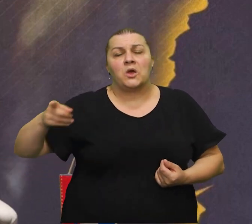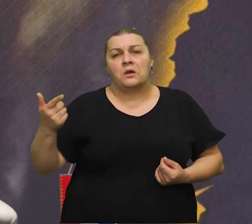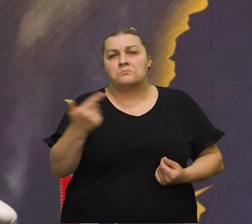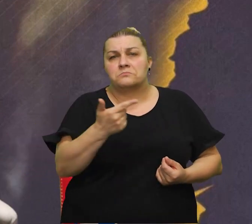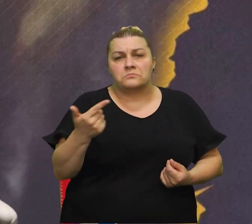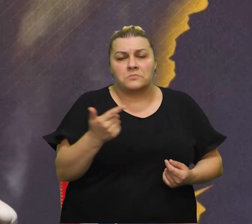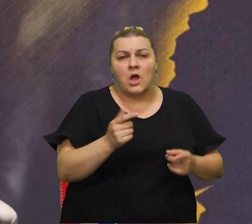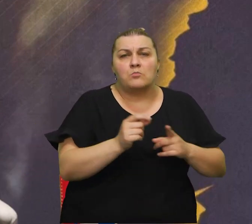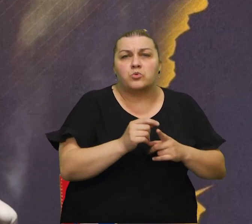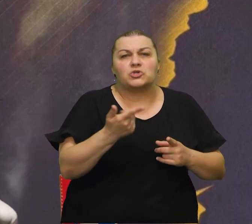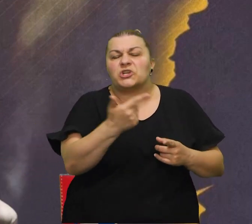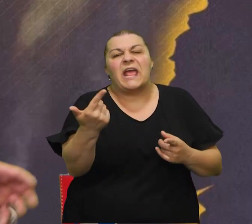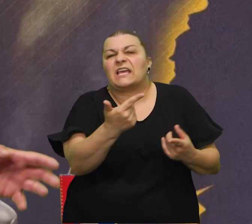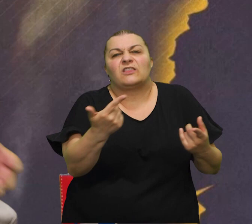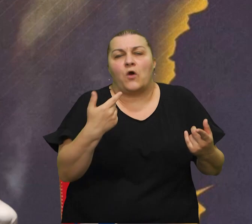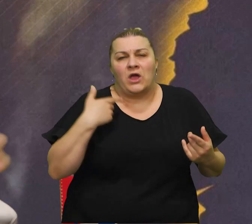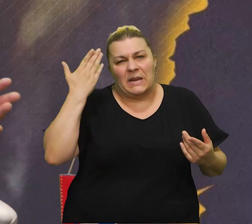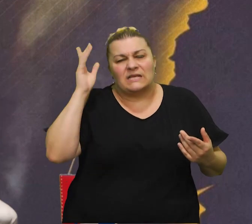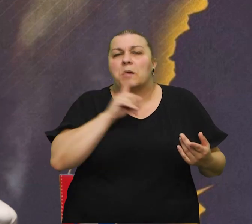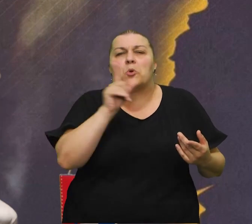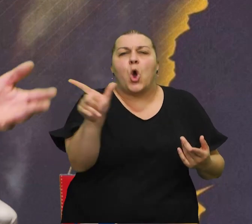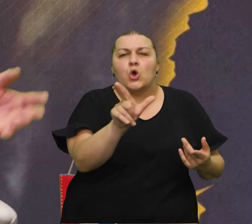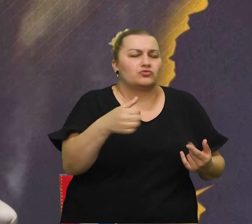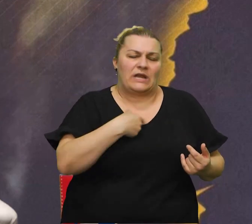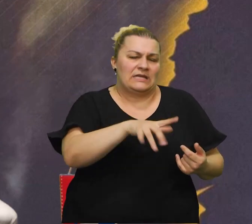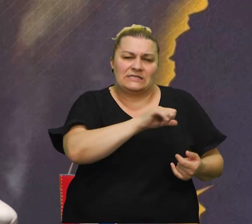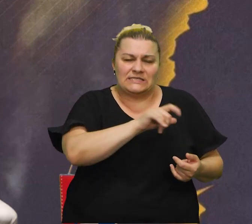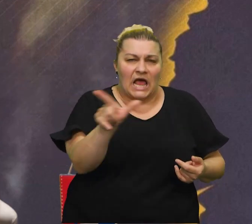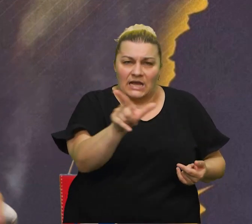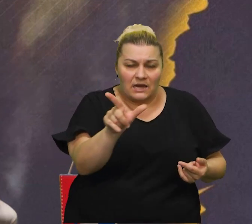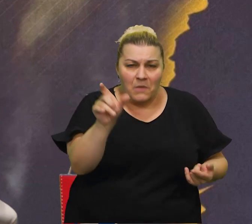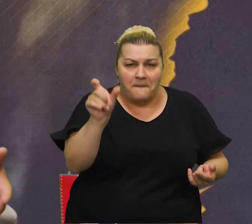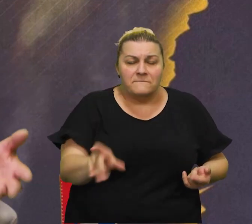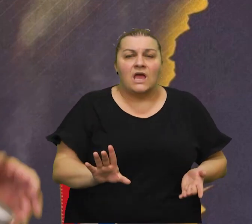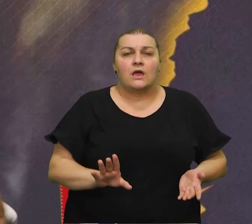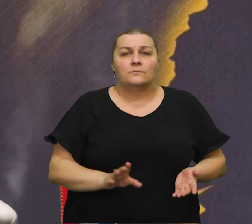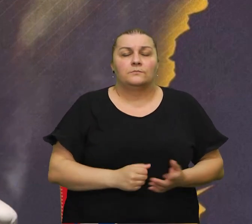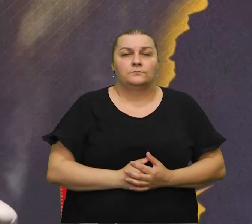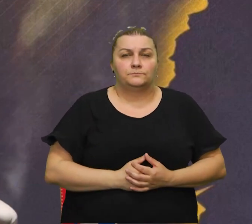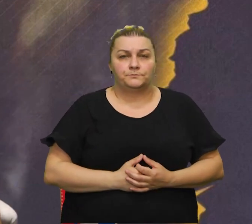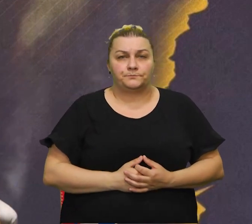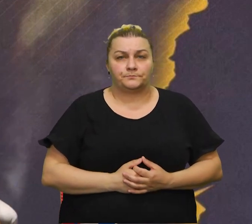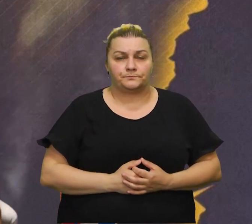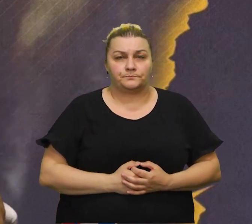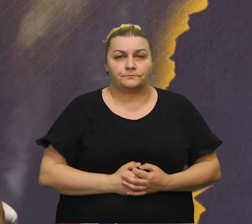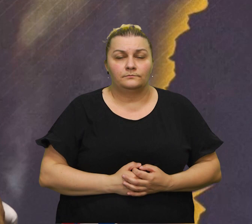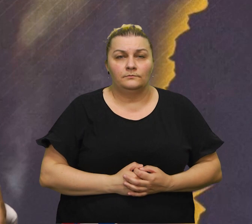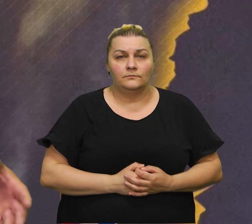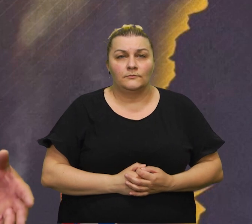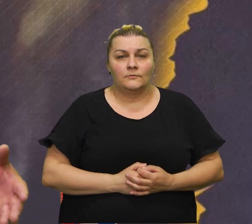njegov neki kolega, neki aktivisti, ne zna ni ko je, ni šta je, opće mi ne interesira, nije mi interesanta.